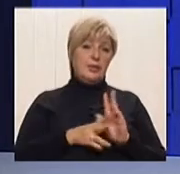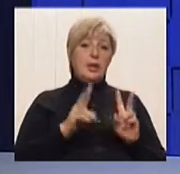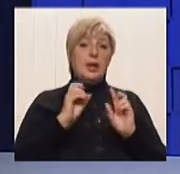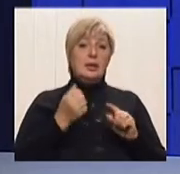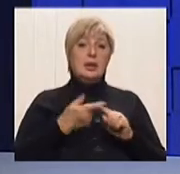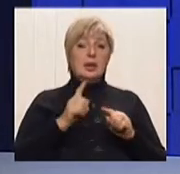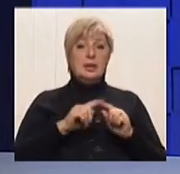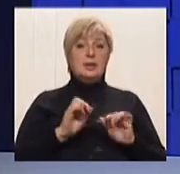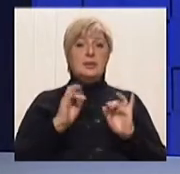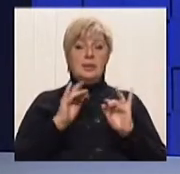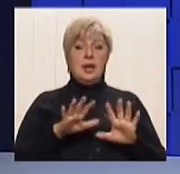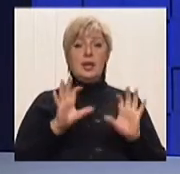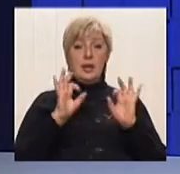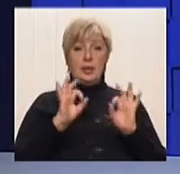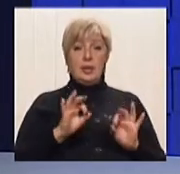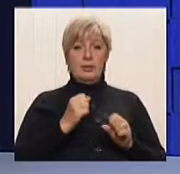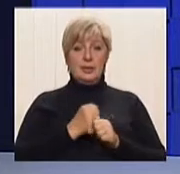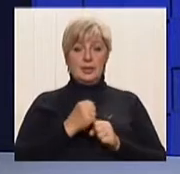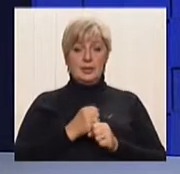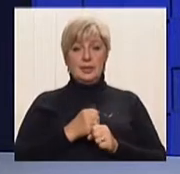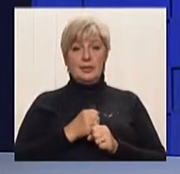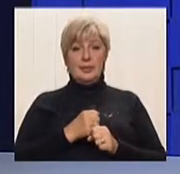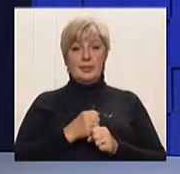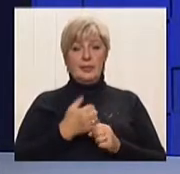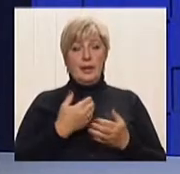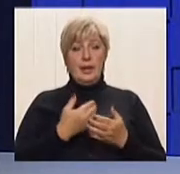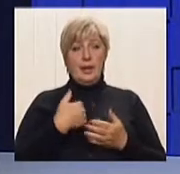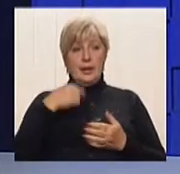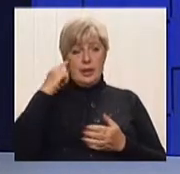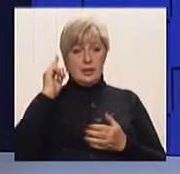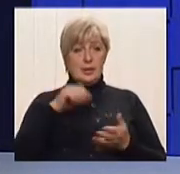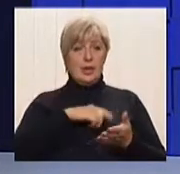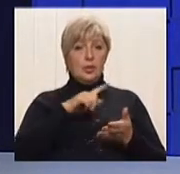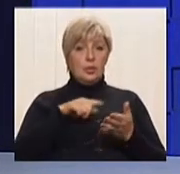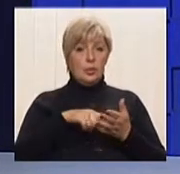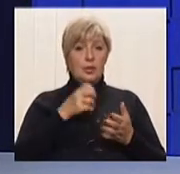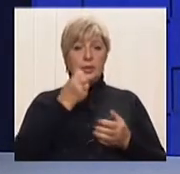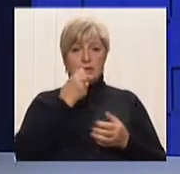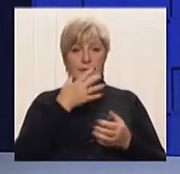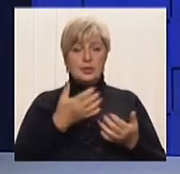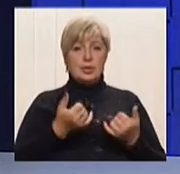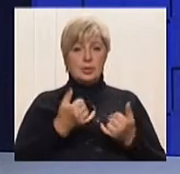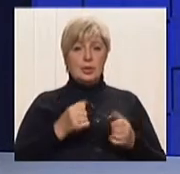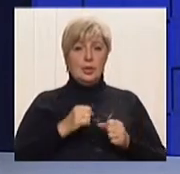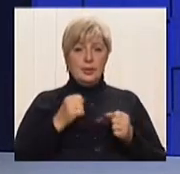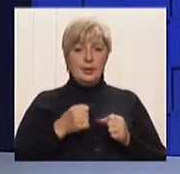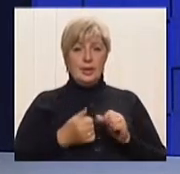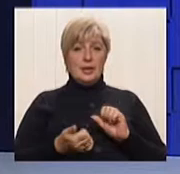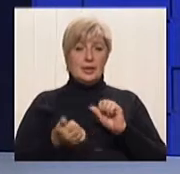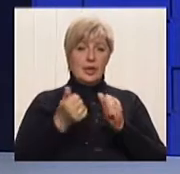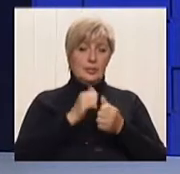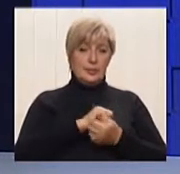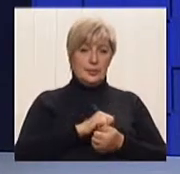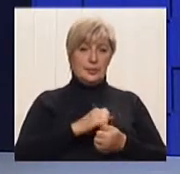ці деяні правильно робити. Ну, я знаю, скажімо так, город зараз дуже добре пидається це компенсувати. Проект університет 3